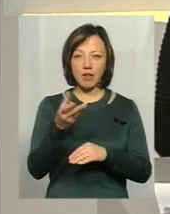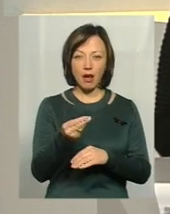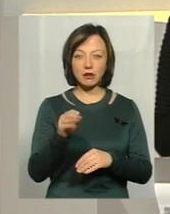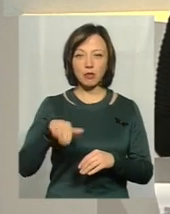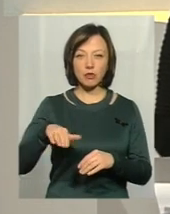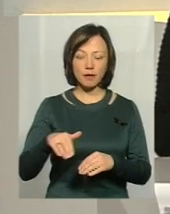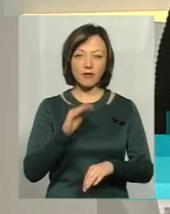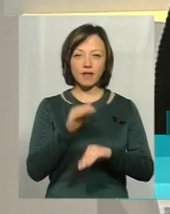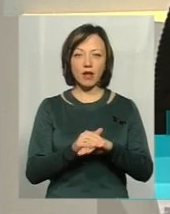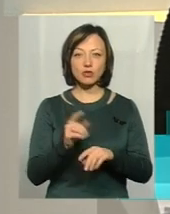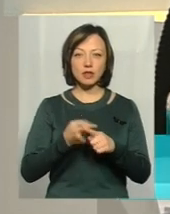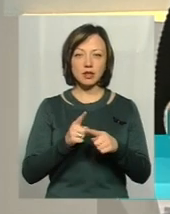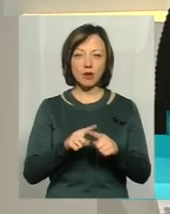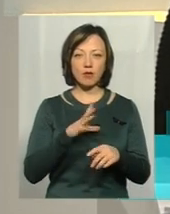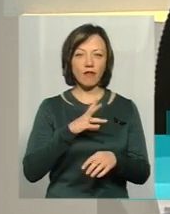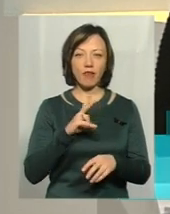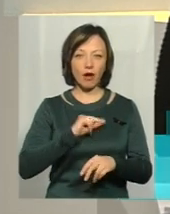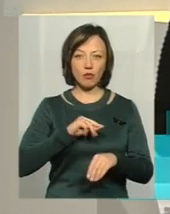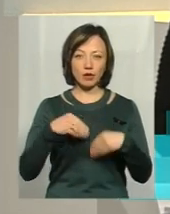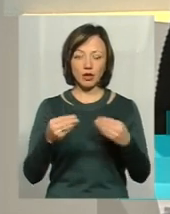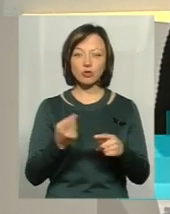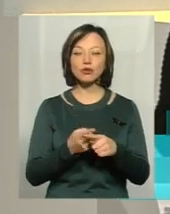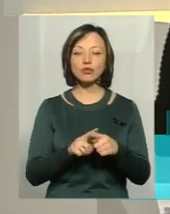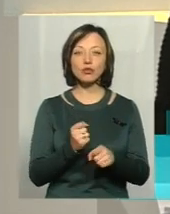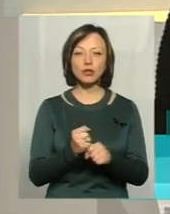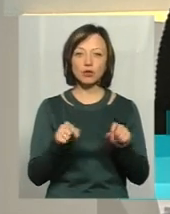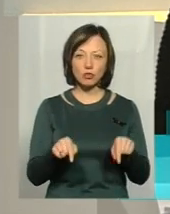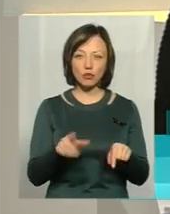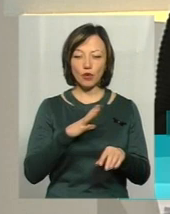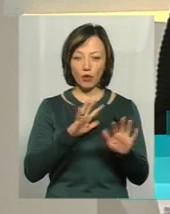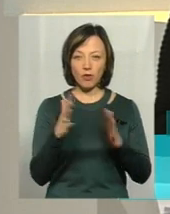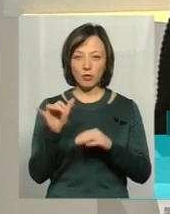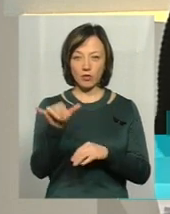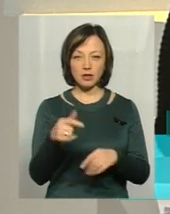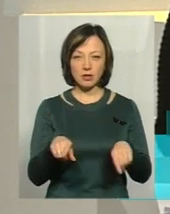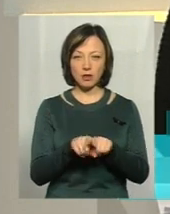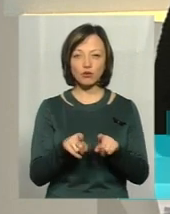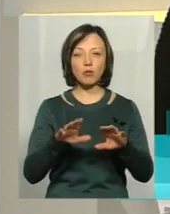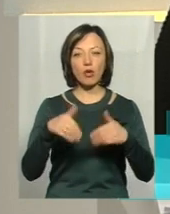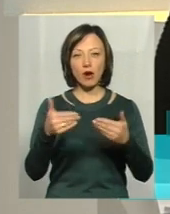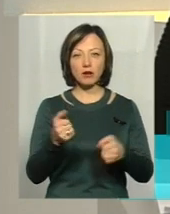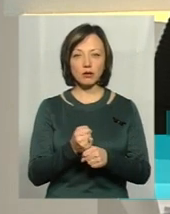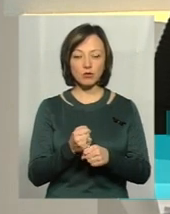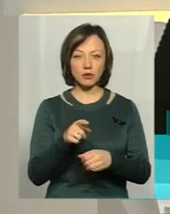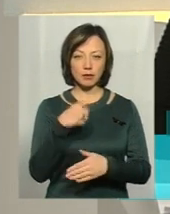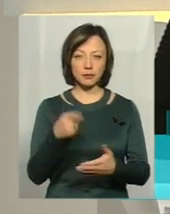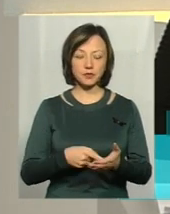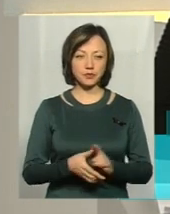потім виявляється, що це був не роботодавець. Що робити тут? Чи були у вас такі випадки? Що порадити робити?